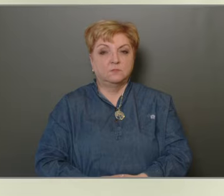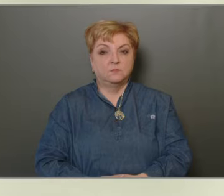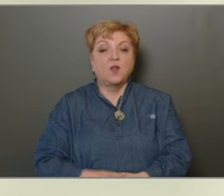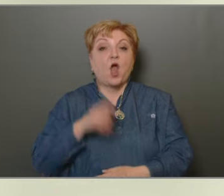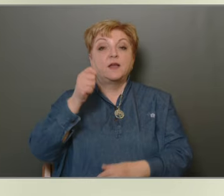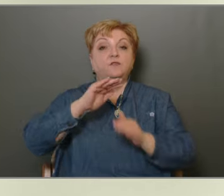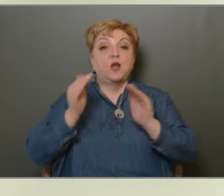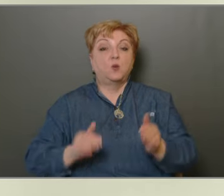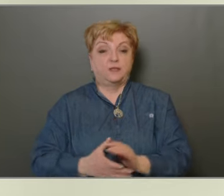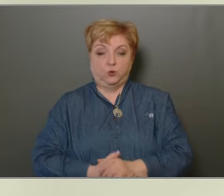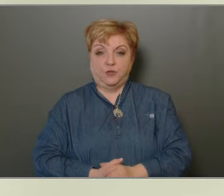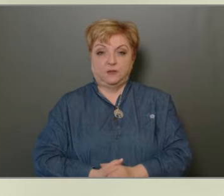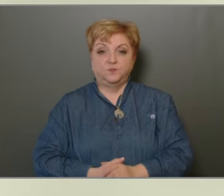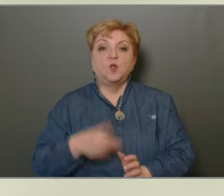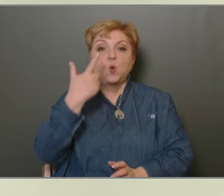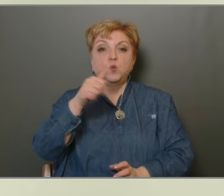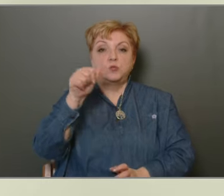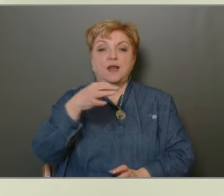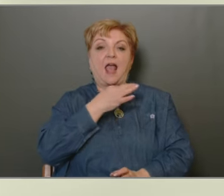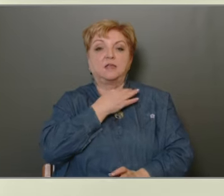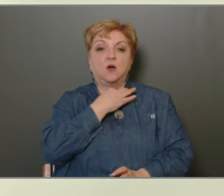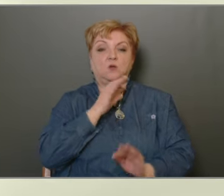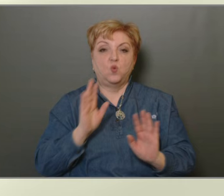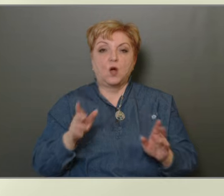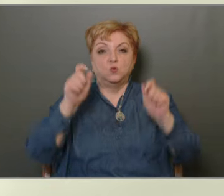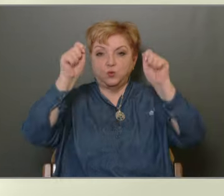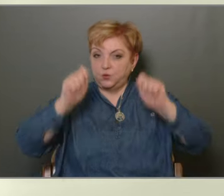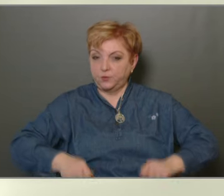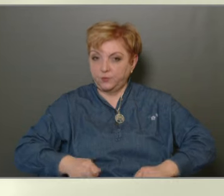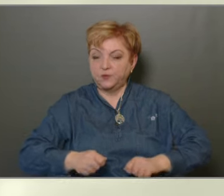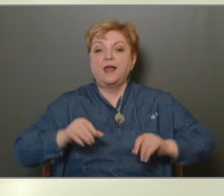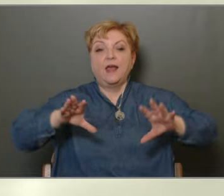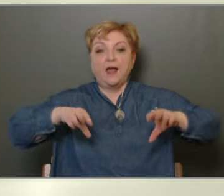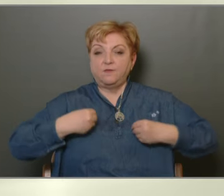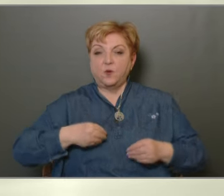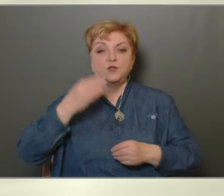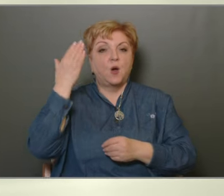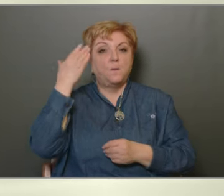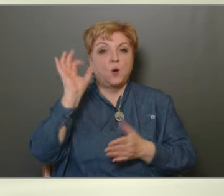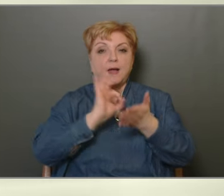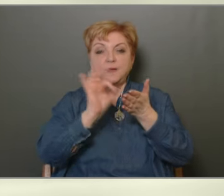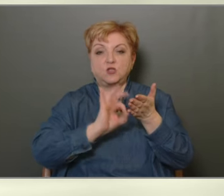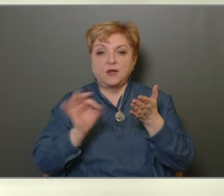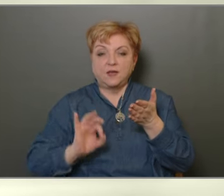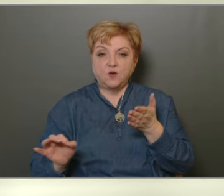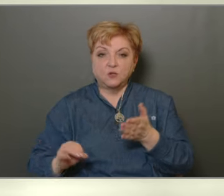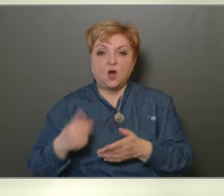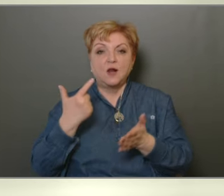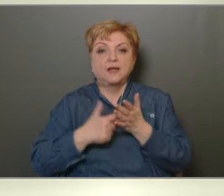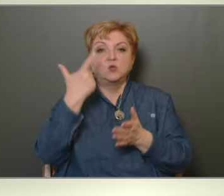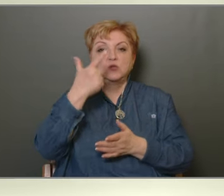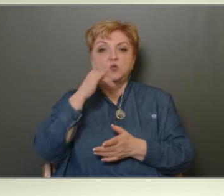Képviselő testület 21 egyhangúan úgy dönt. Elfogadja a polgármesteri ivatal 2023.